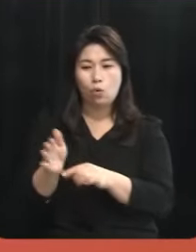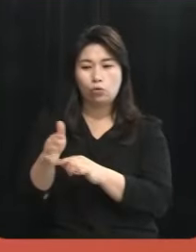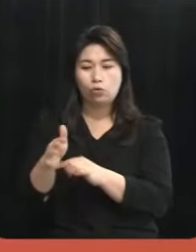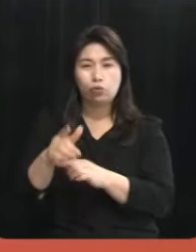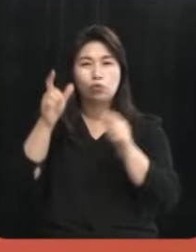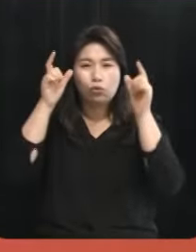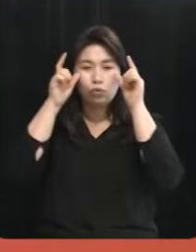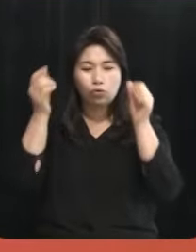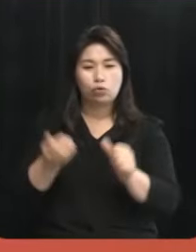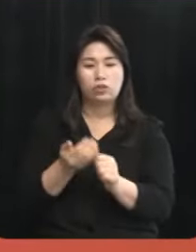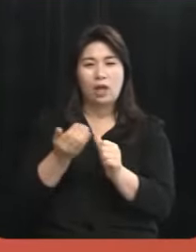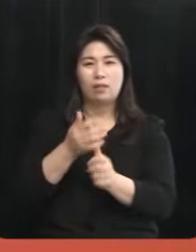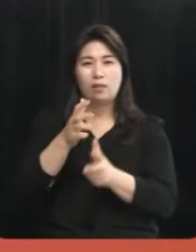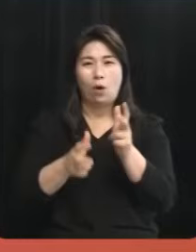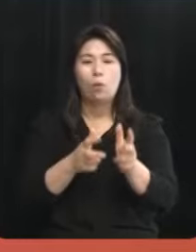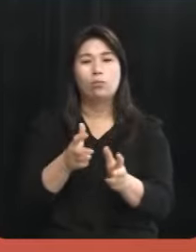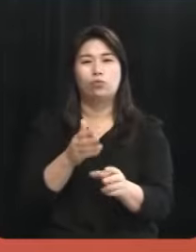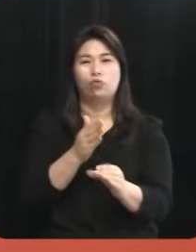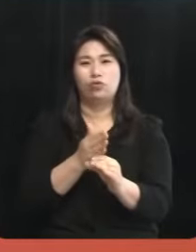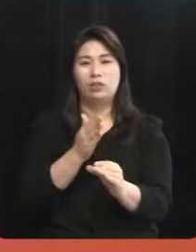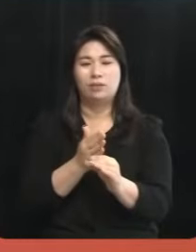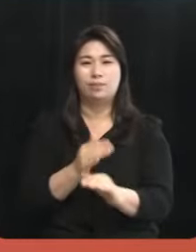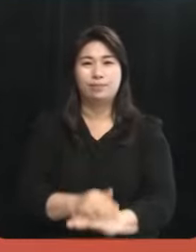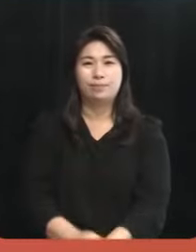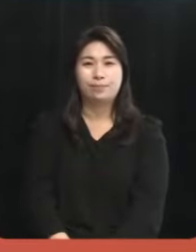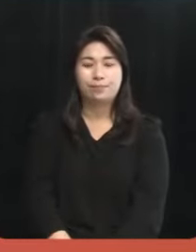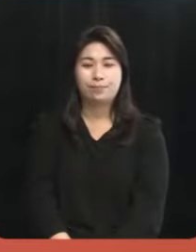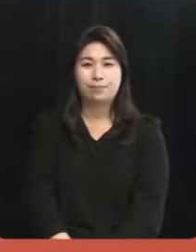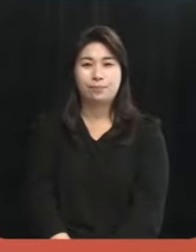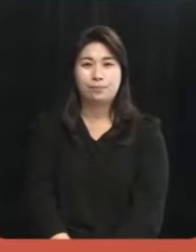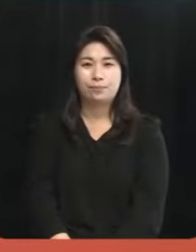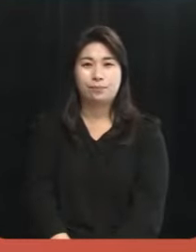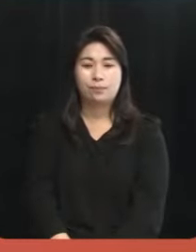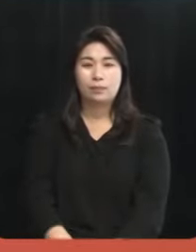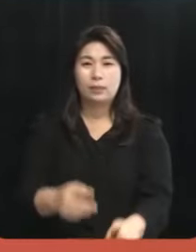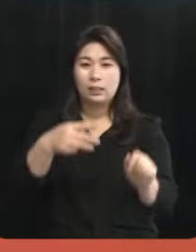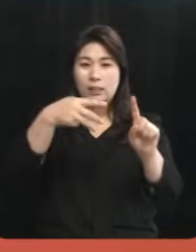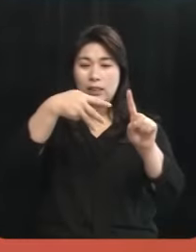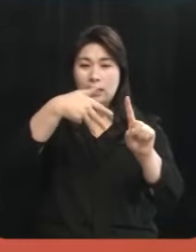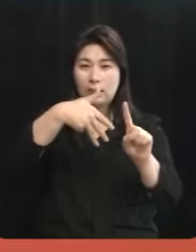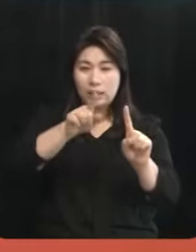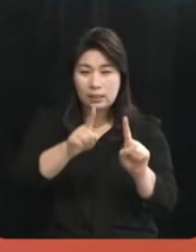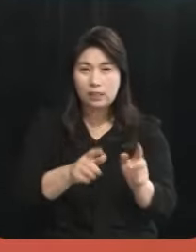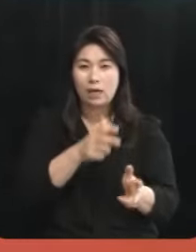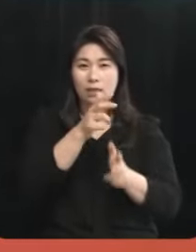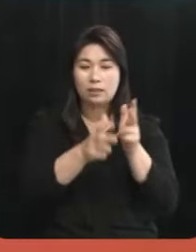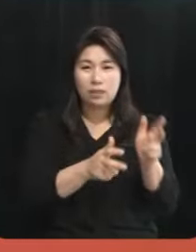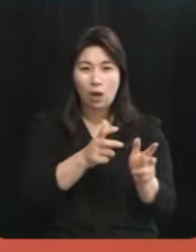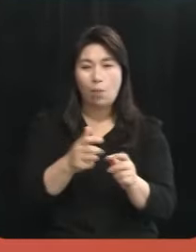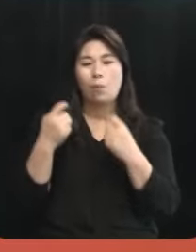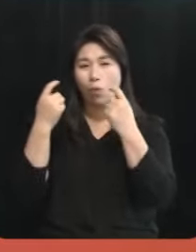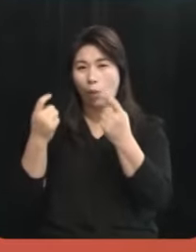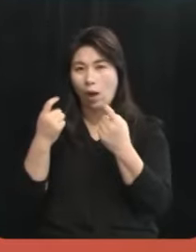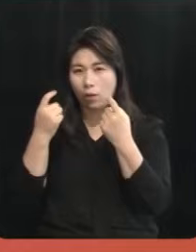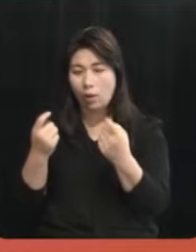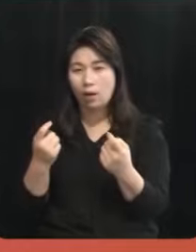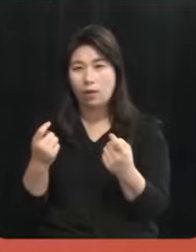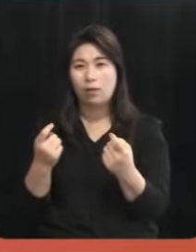중요한 소득원이 되고 있습니다 이러한 1차 산업 관광업 같은 주요